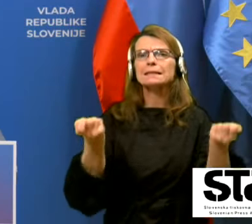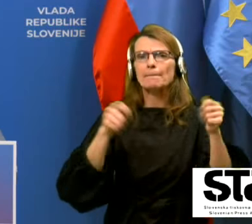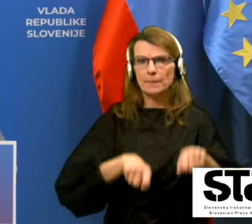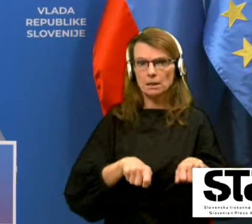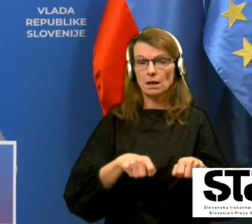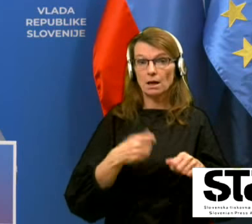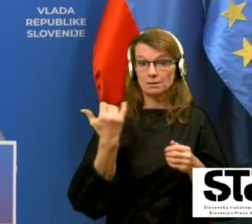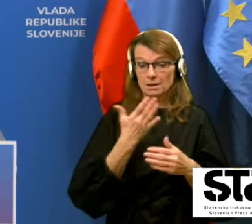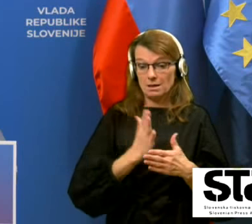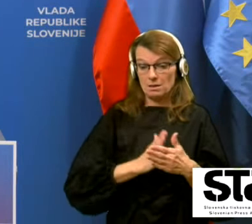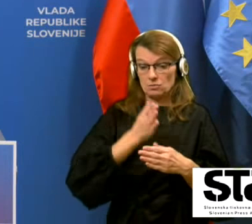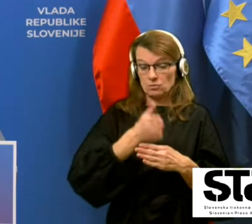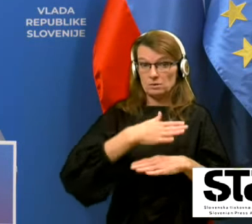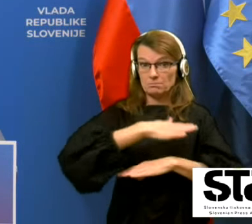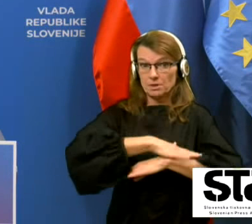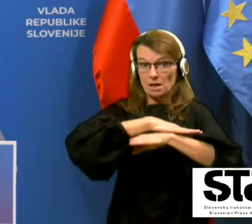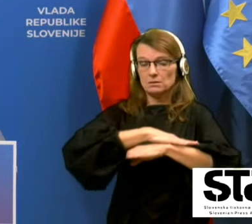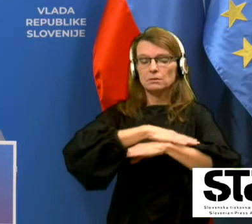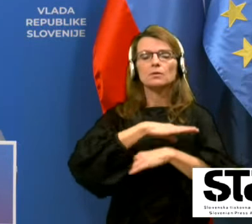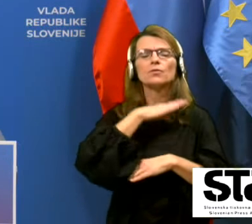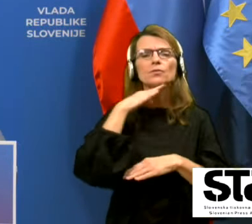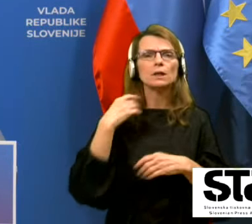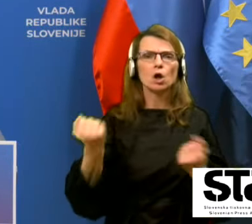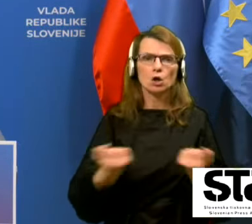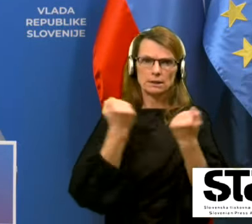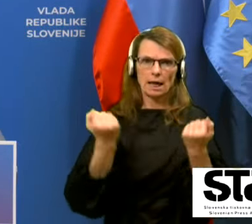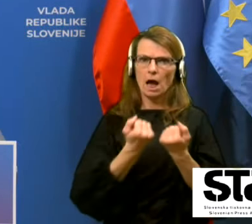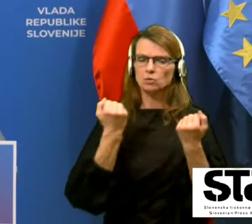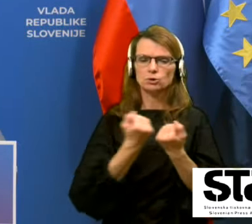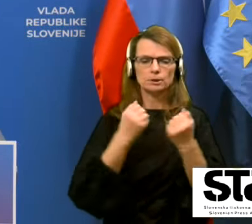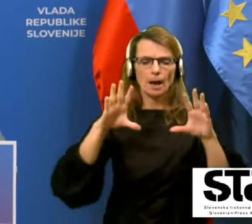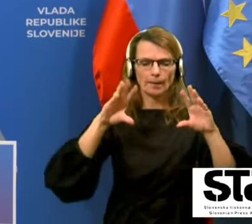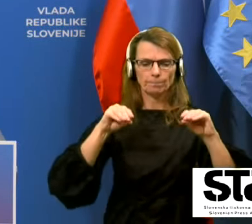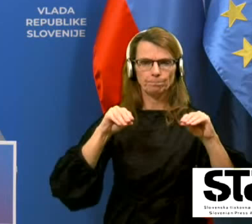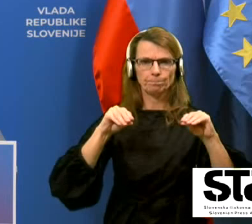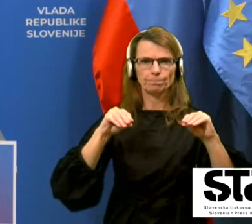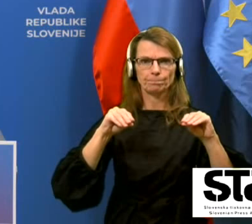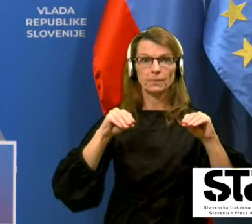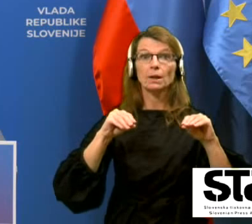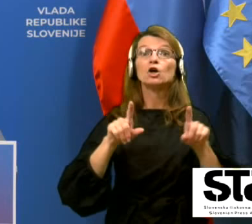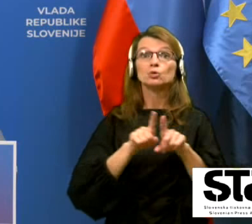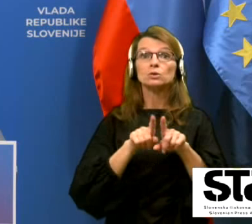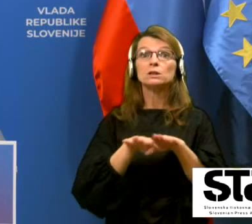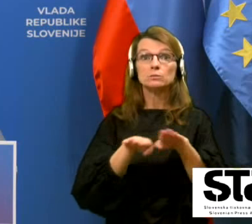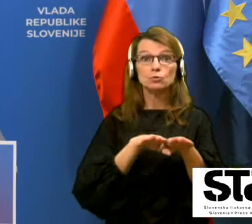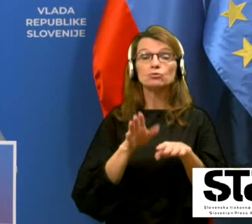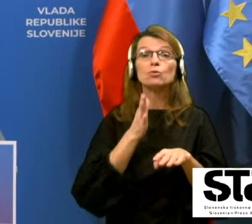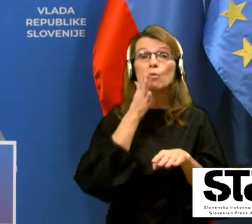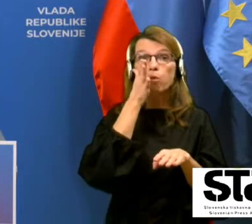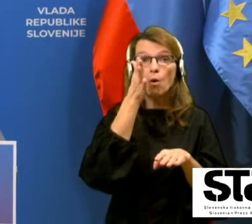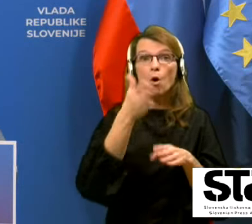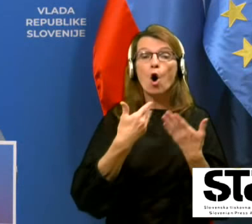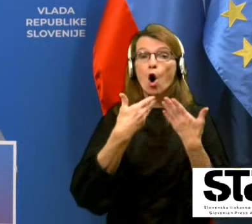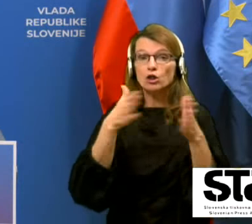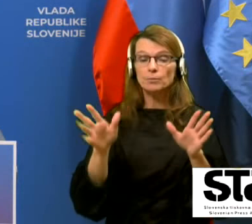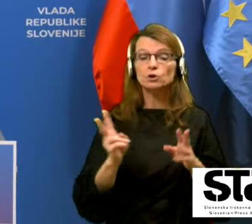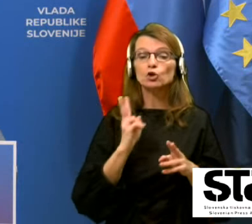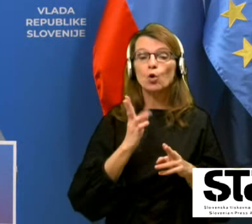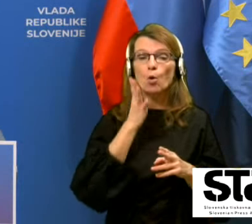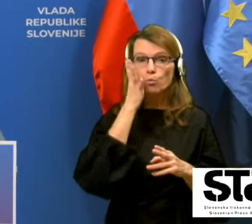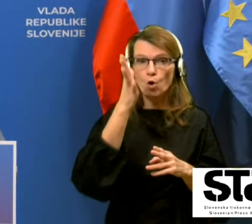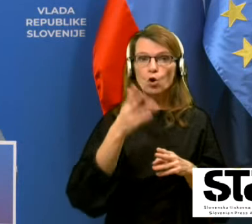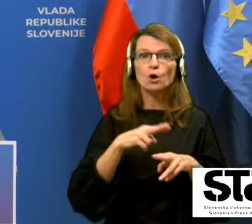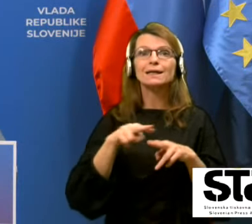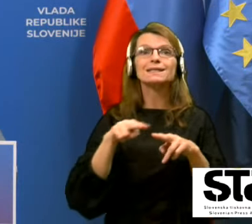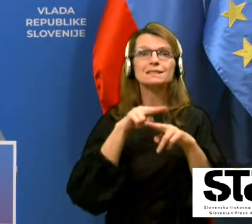praznike, pa je mnogo dejavnosti ugasnjeno in tudi smučišča bodo odprta, ko bodo zato izpolneni pogoji.